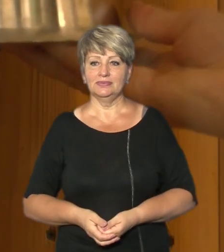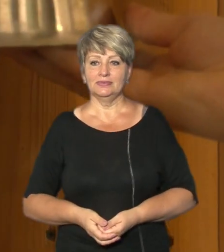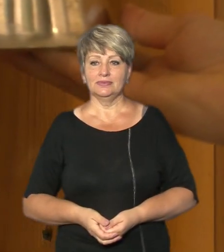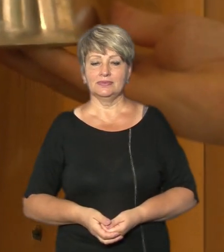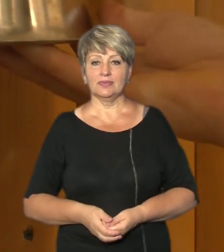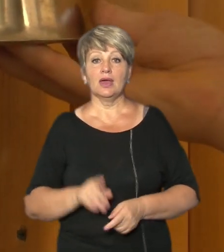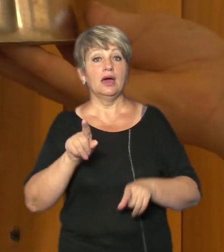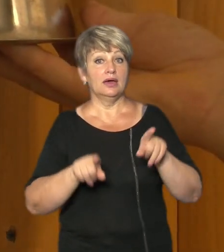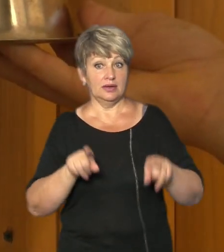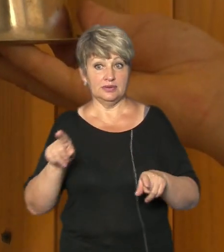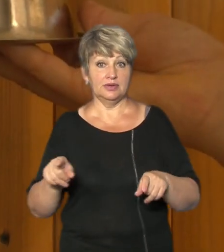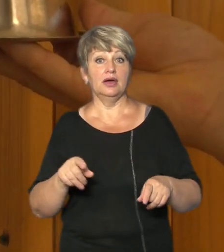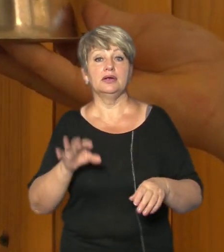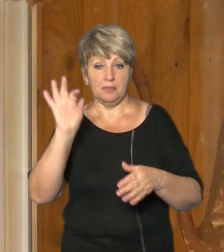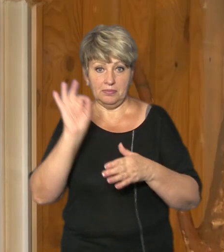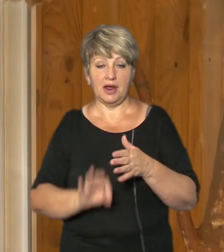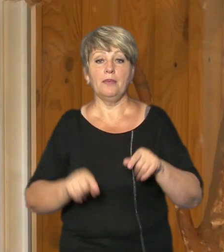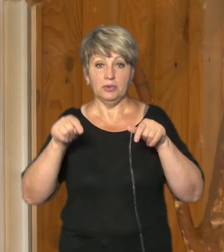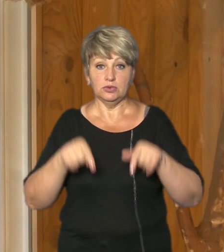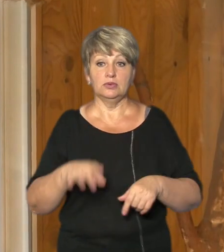Дехто трапезує прямо з тарілки